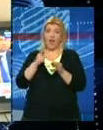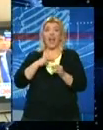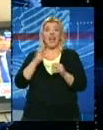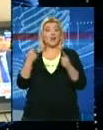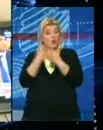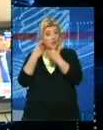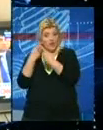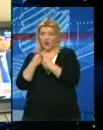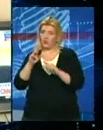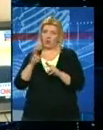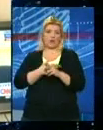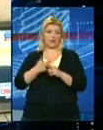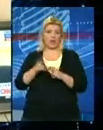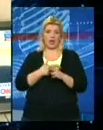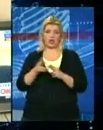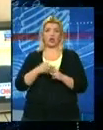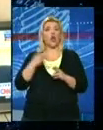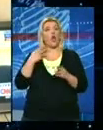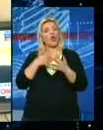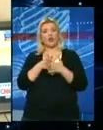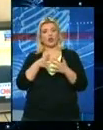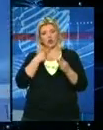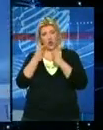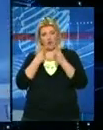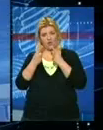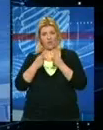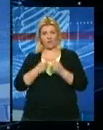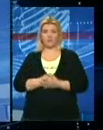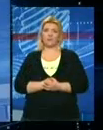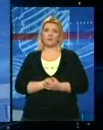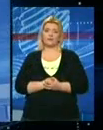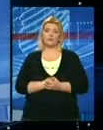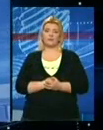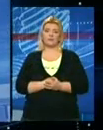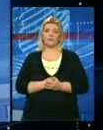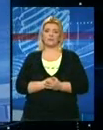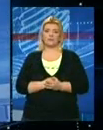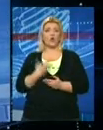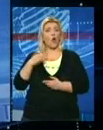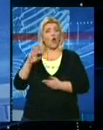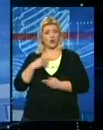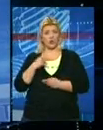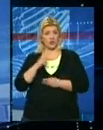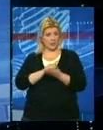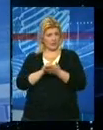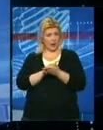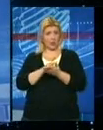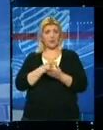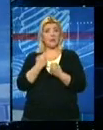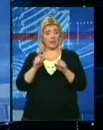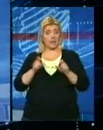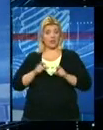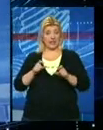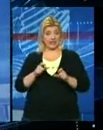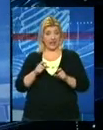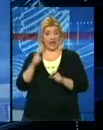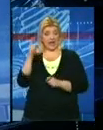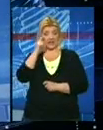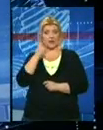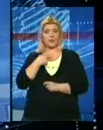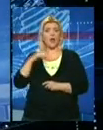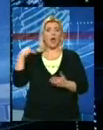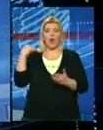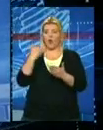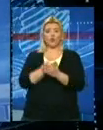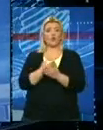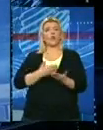konflikt treba da bude rešen kroz dogovor. U odsudnim trenucima Demokratska stranka Srbije od